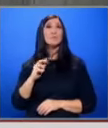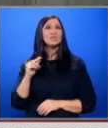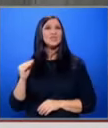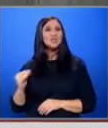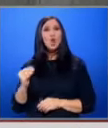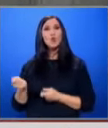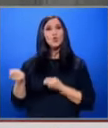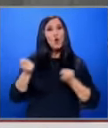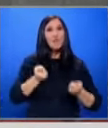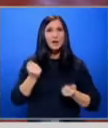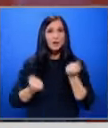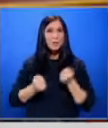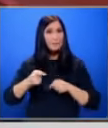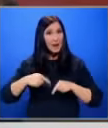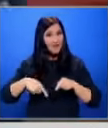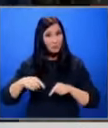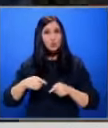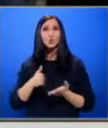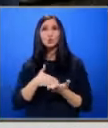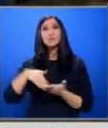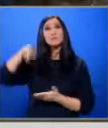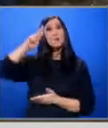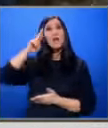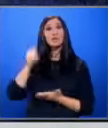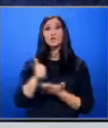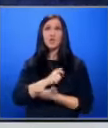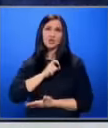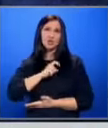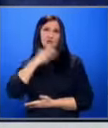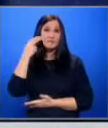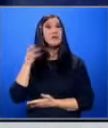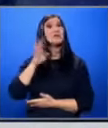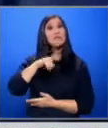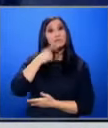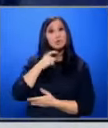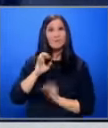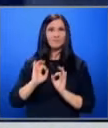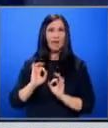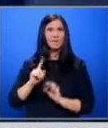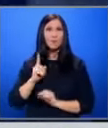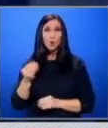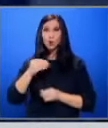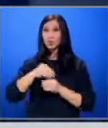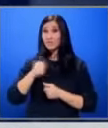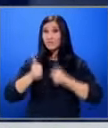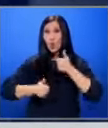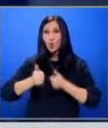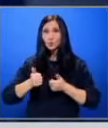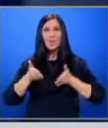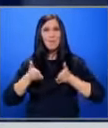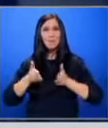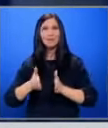товарни превози услугите вече се изпълняват и от 16 частни фирми. До година такива ще могат да участват и в конкурси на